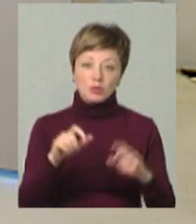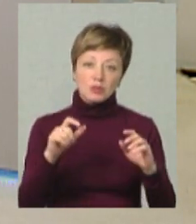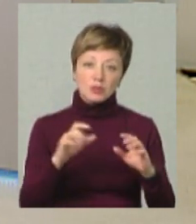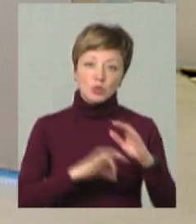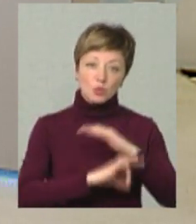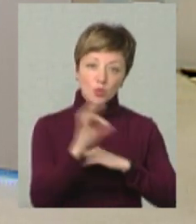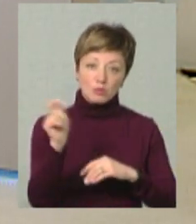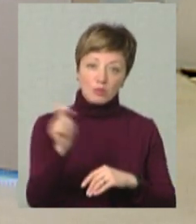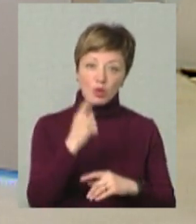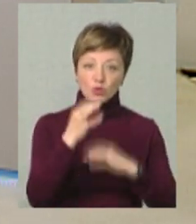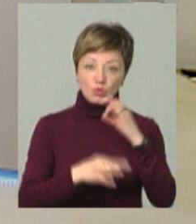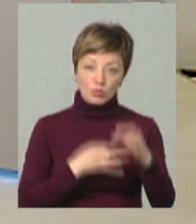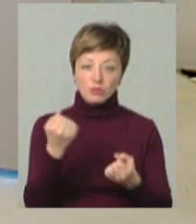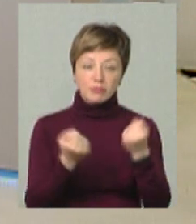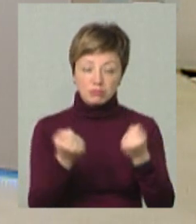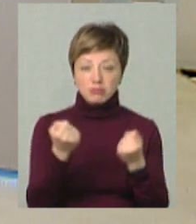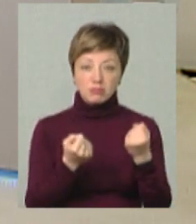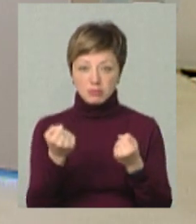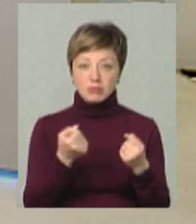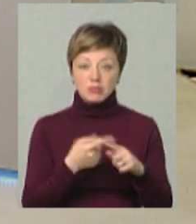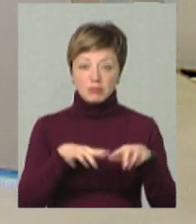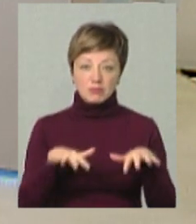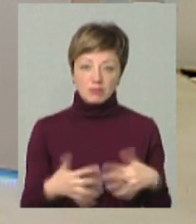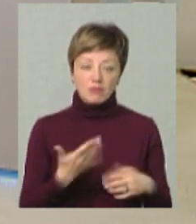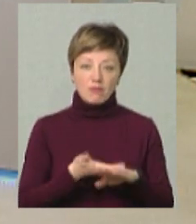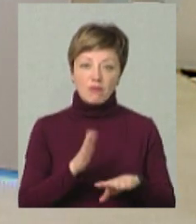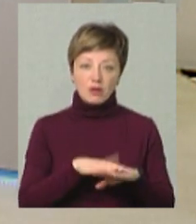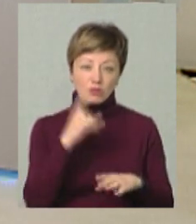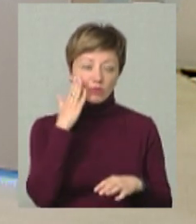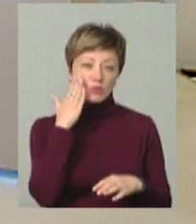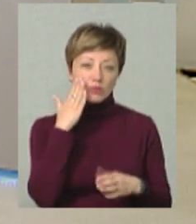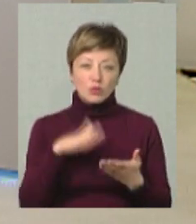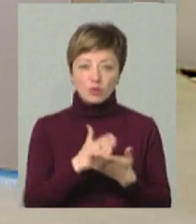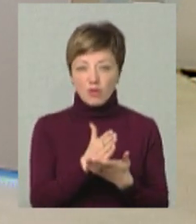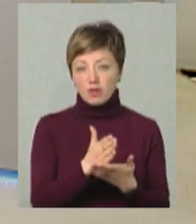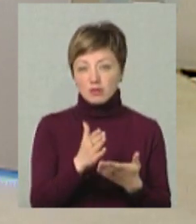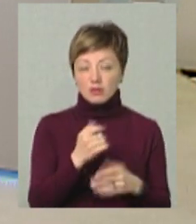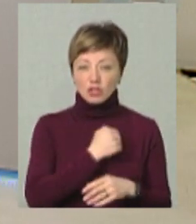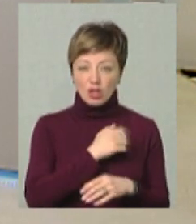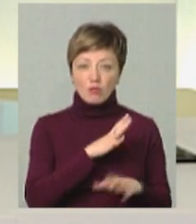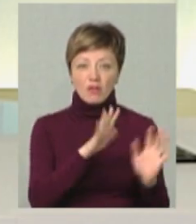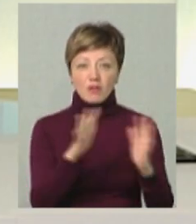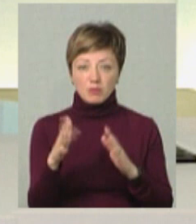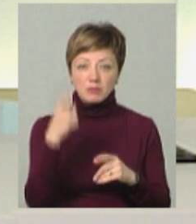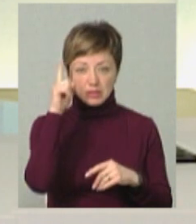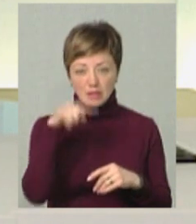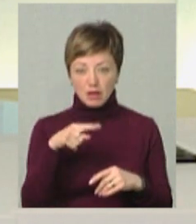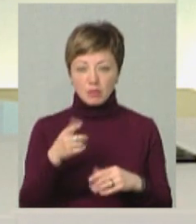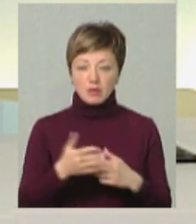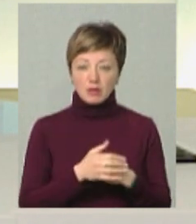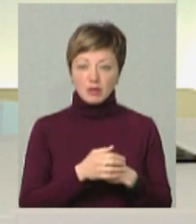сходу, і добу, більше за кермом. Дуже важко зорієнтуватися і скерувати. На жаль, були ті випадки, про які ми знаємо.